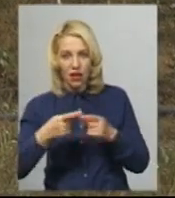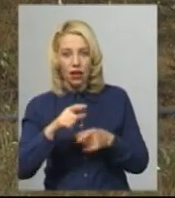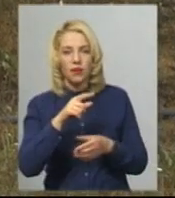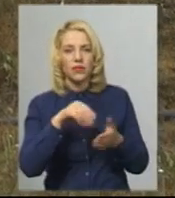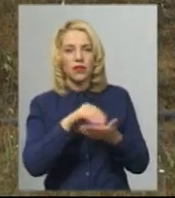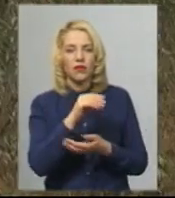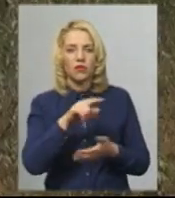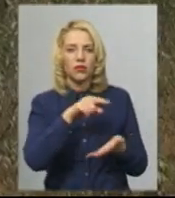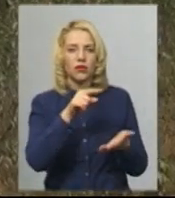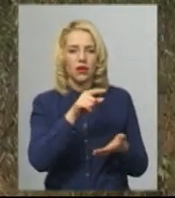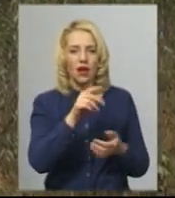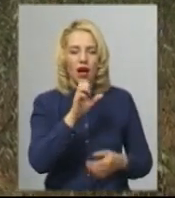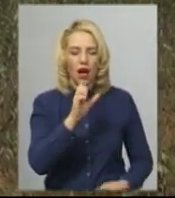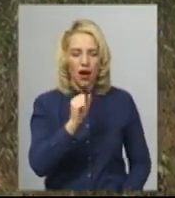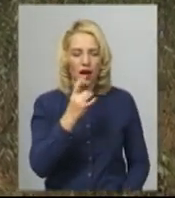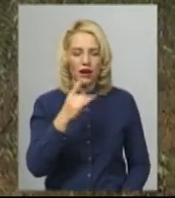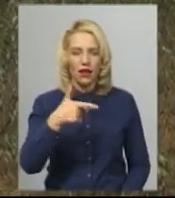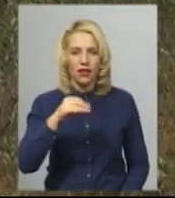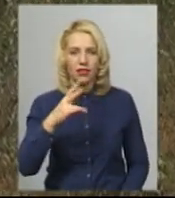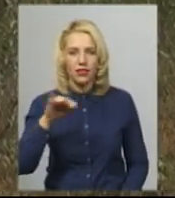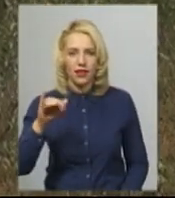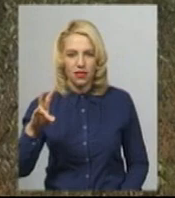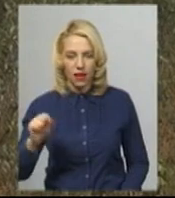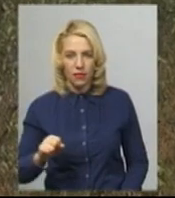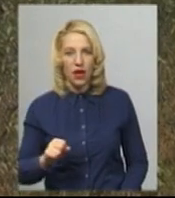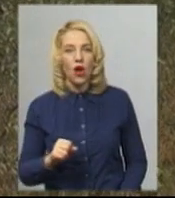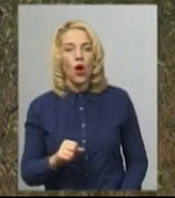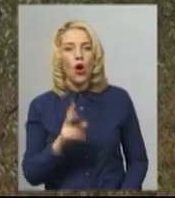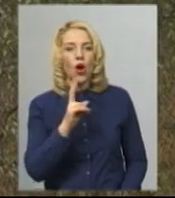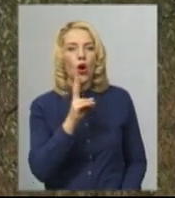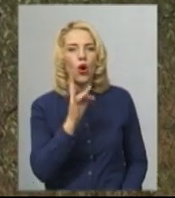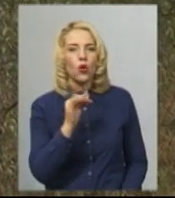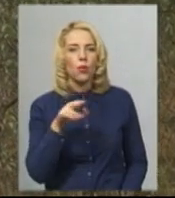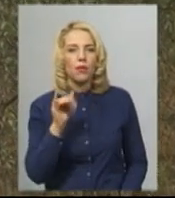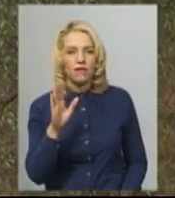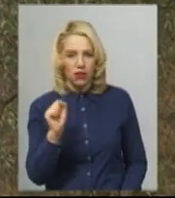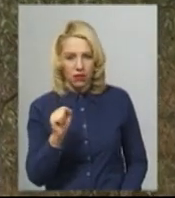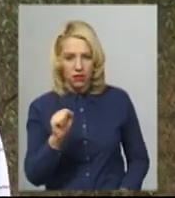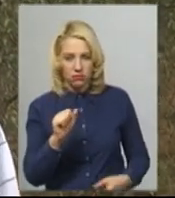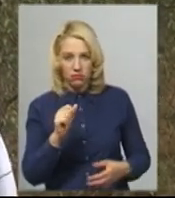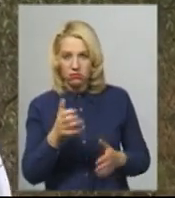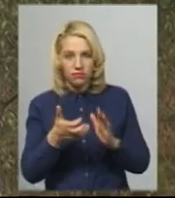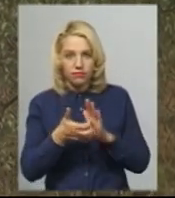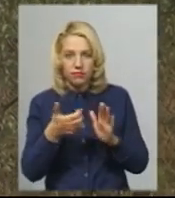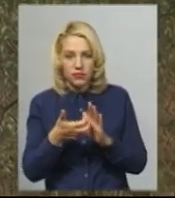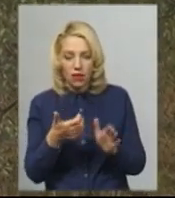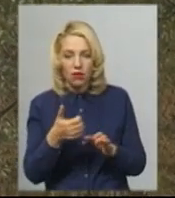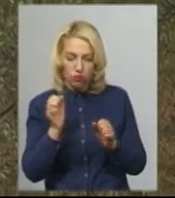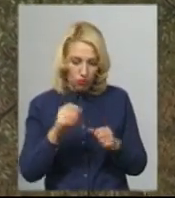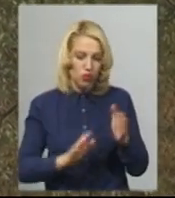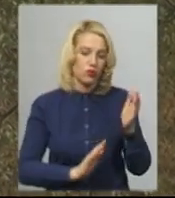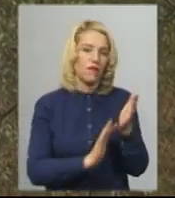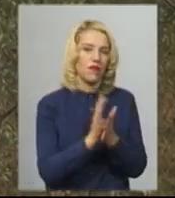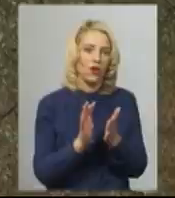його хочемо вирощувати у себе. Глуха кропива, сьогодні вона стала дефіцитом, її можна вирощувати в культурі, теж будемо